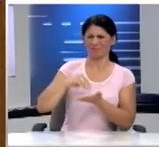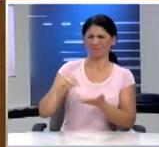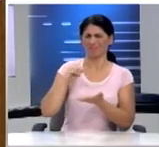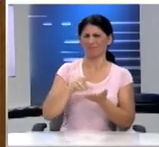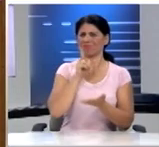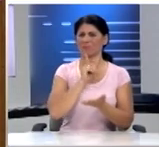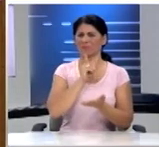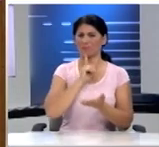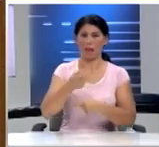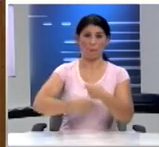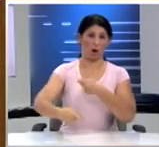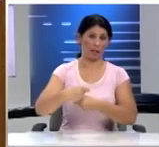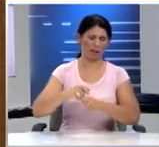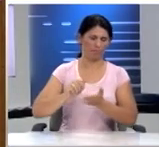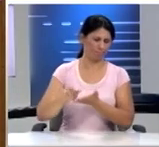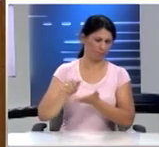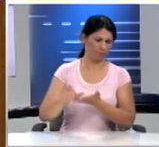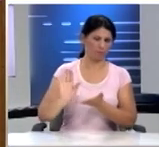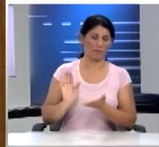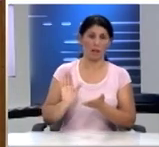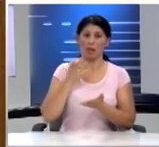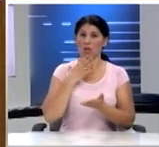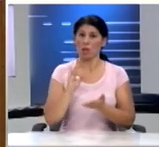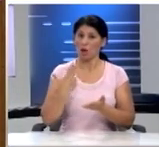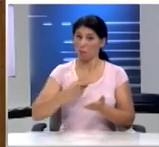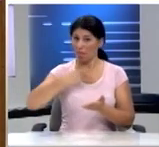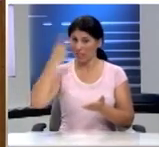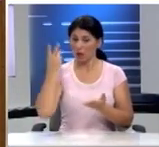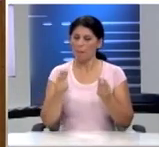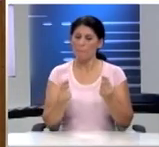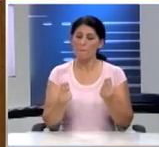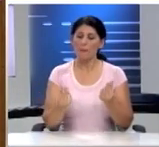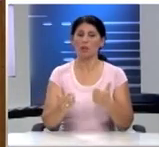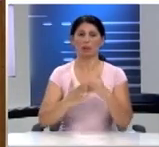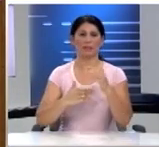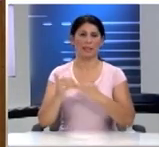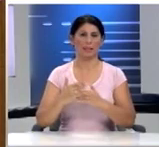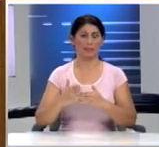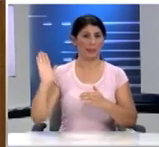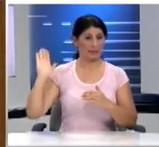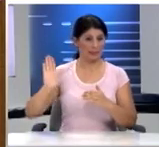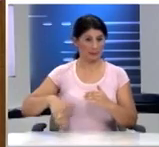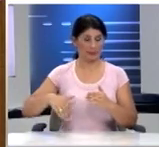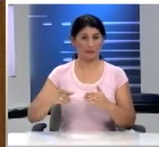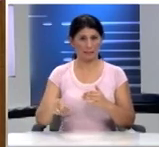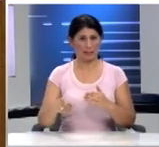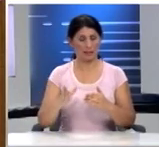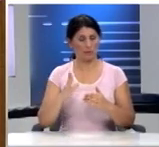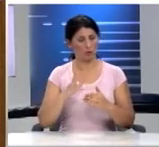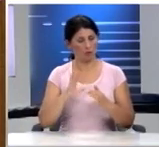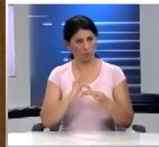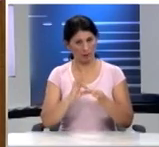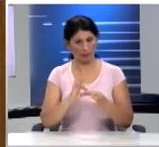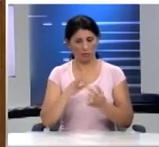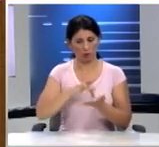μοτίβο της εμπορευματοποίησης γιατί έχουμε δικαίωμα στην ποιοτική τέχνη Ο τελευταίος άκνος πάνω στον οποίο συνεργαστήκαμε